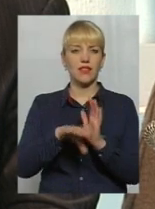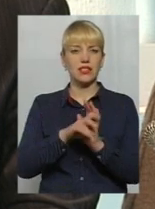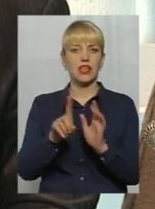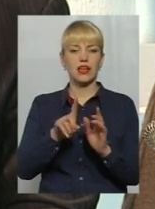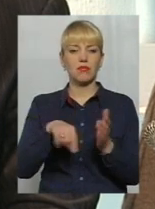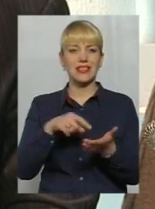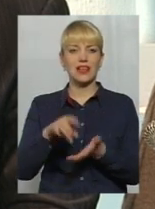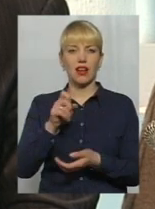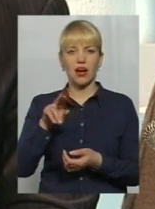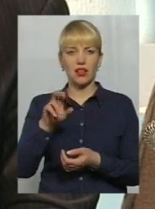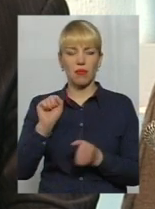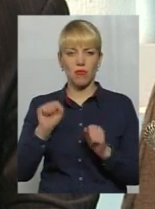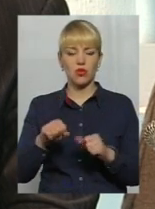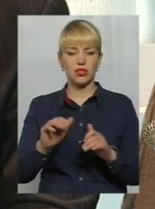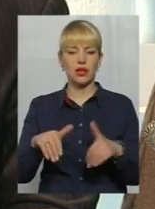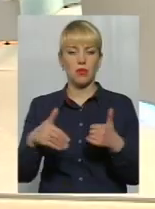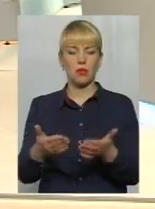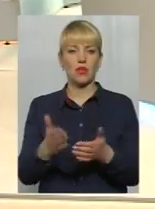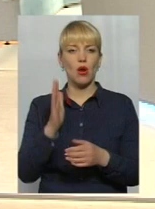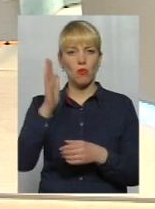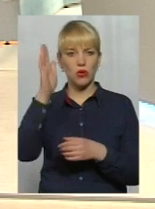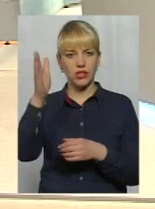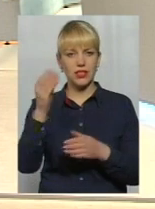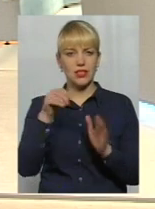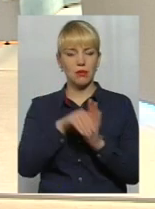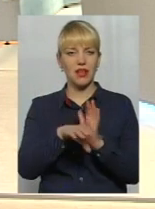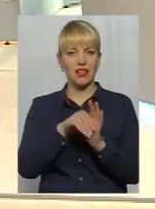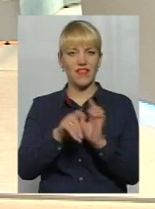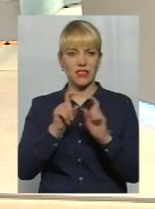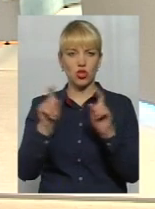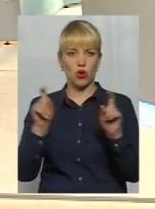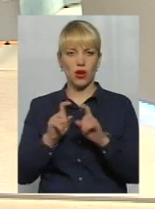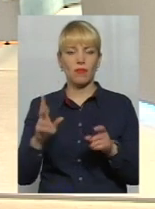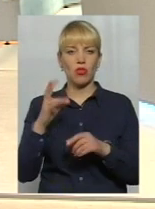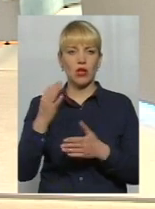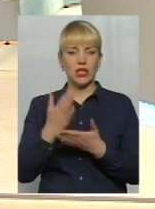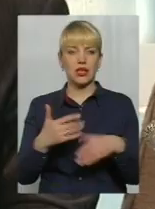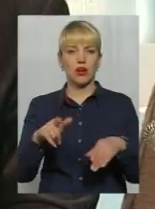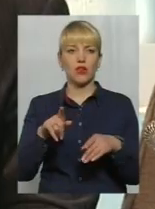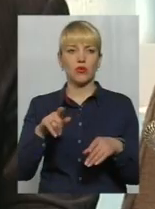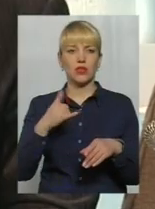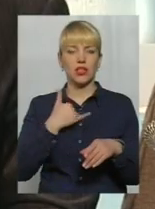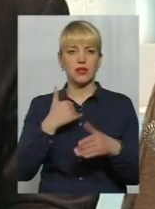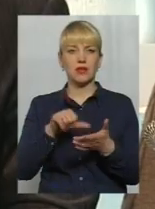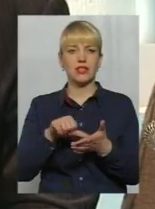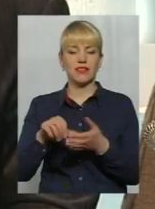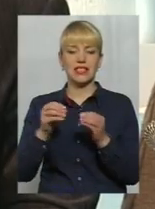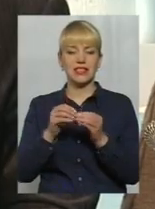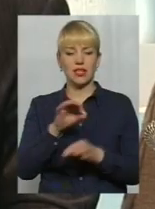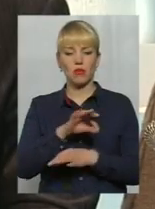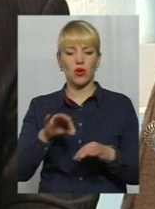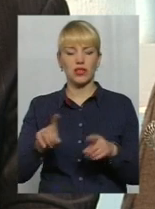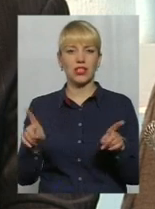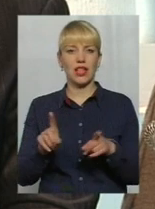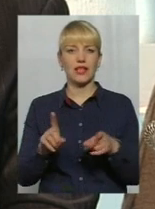потенційним інвесторам. Однак хочу зазначити, що є і представлені в наших вже десяти проєктах такі проєкти,